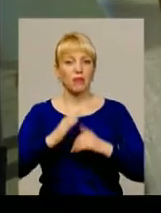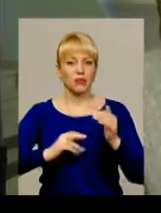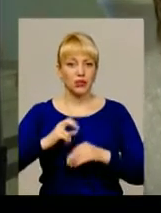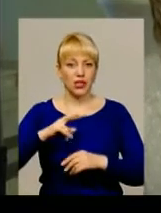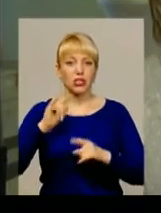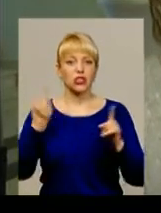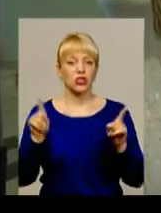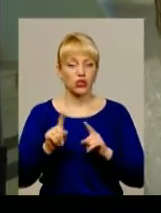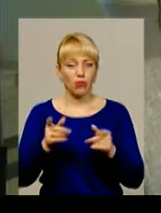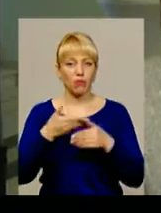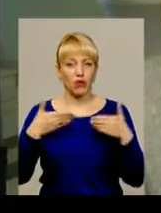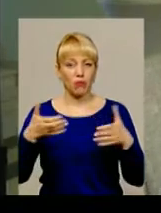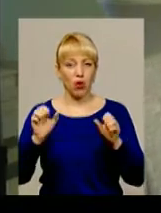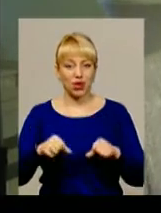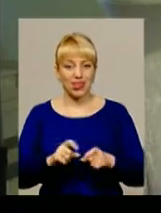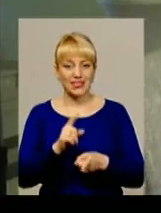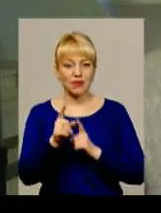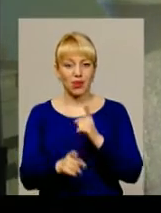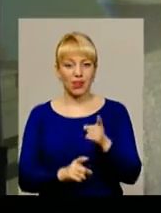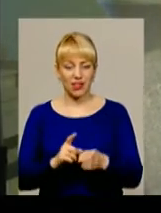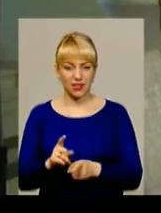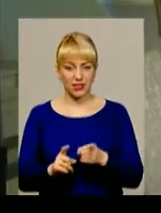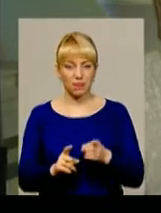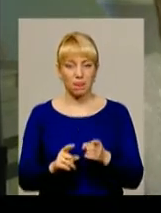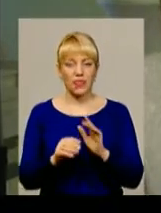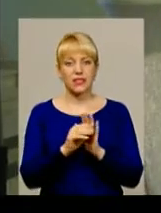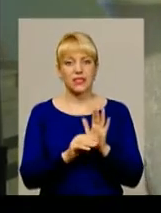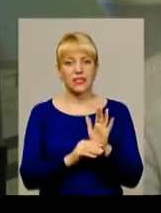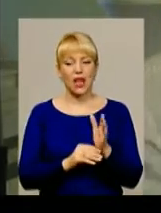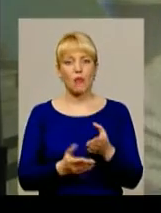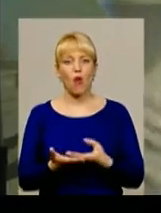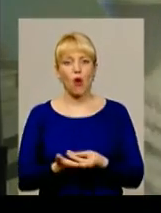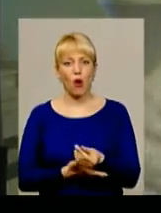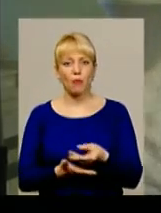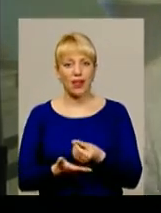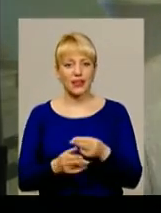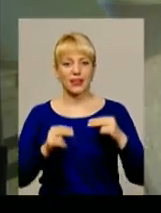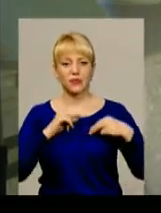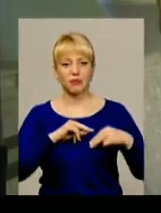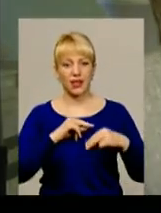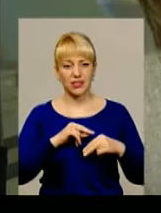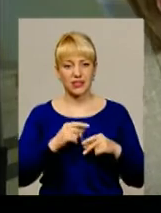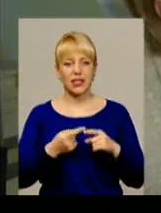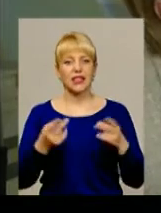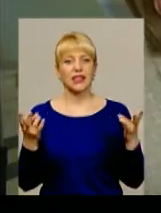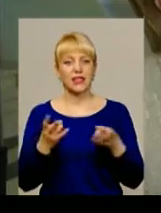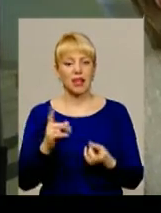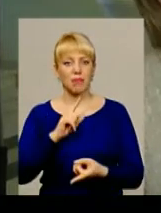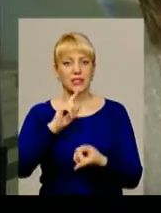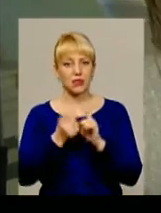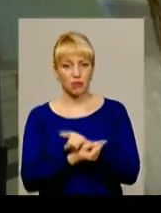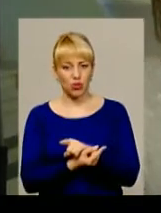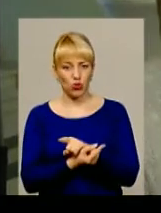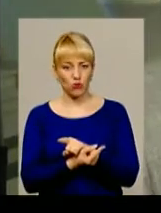Для того, щоб ми могли змінити систему оплати праці, ви зачепили саме це питання, треба змінювати